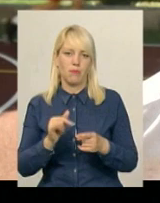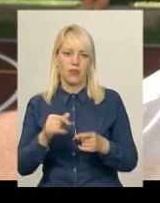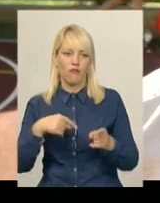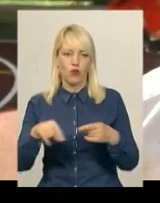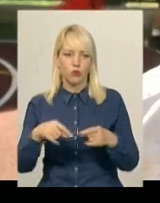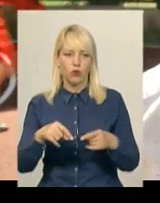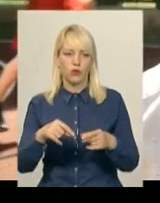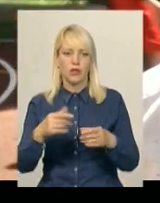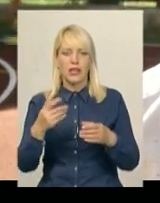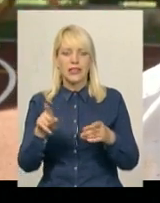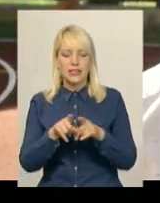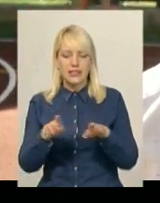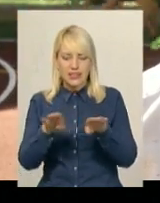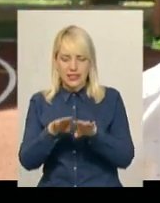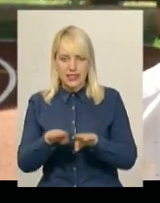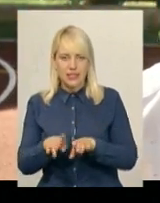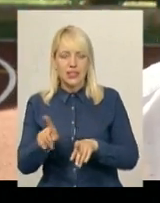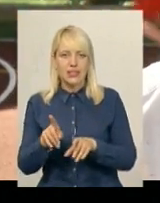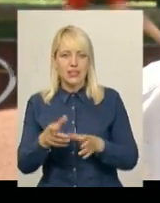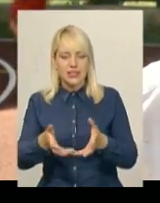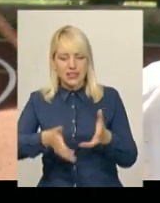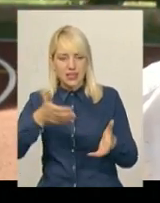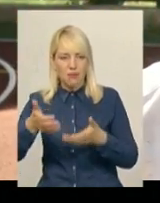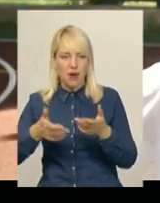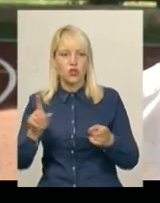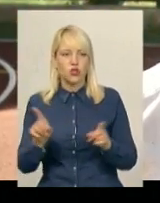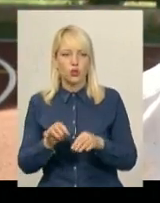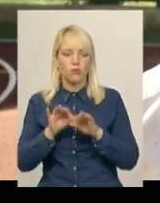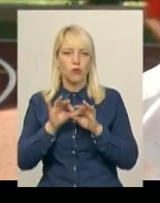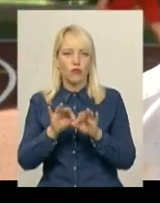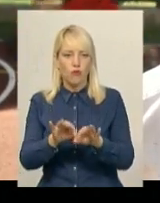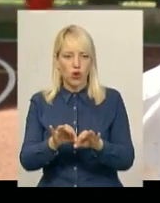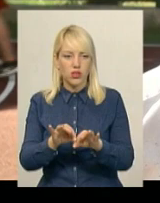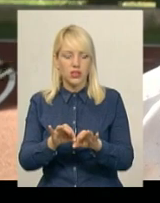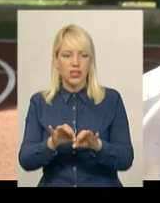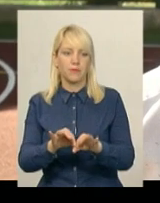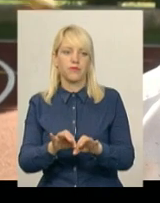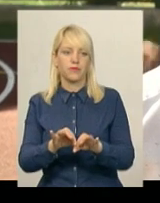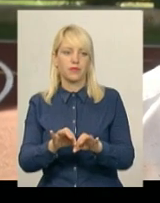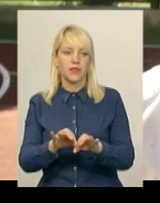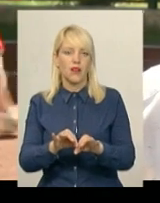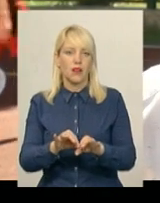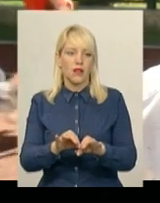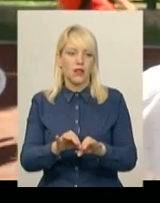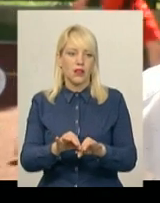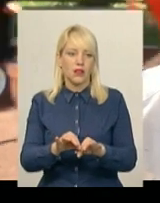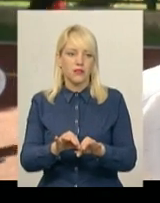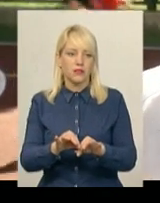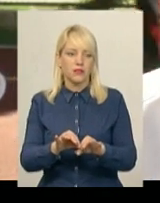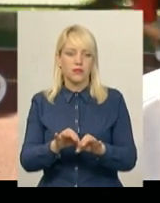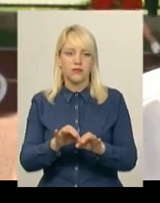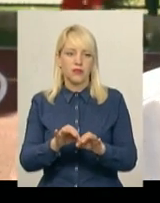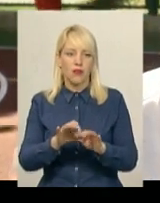Зайомні стійки, які знімаються, для того, щоб проводити стійки волейбольні, для того, щоб